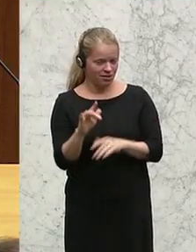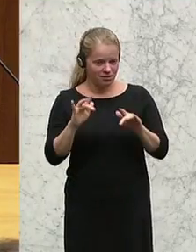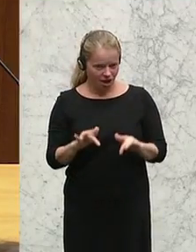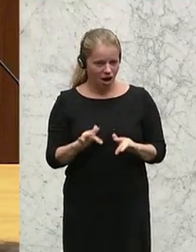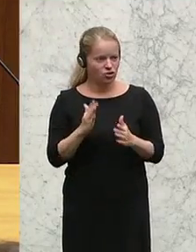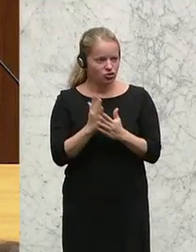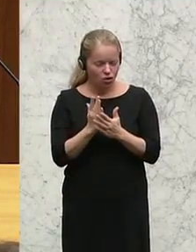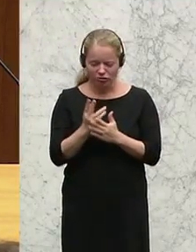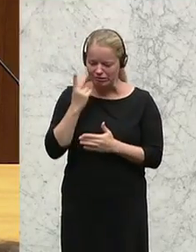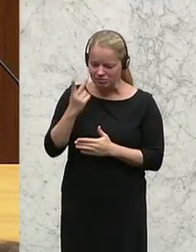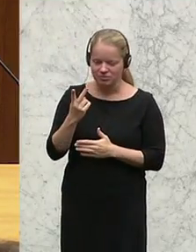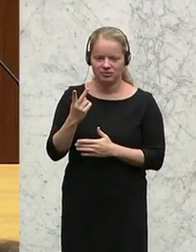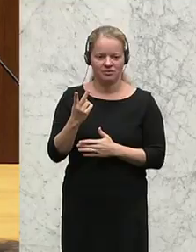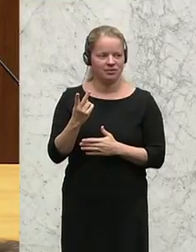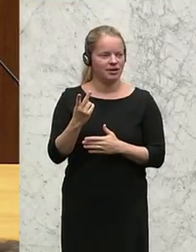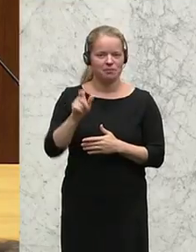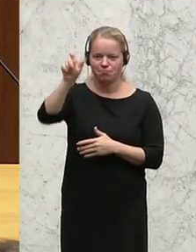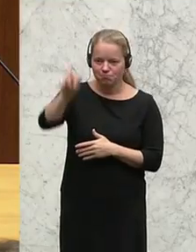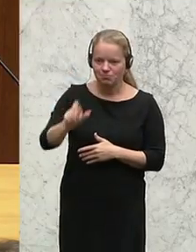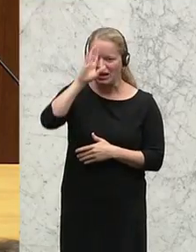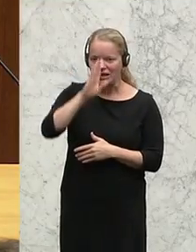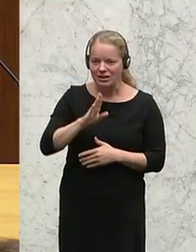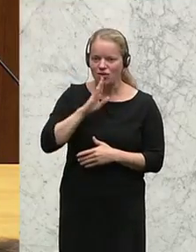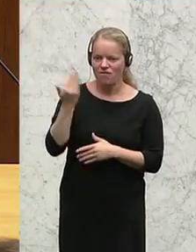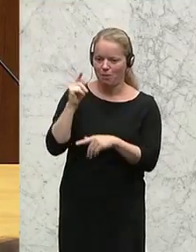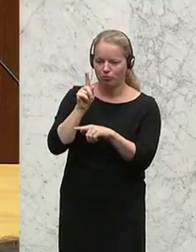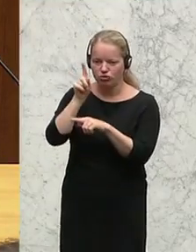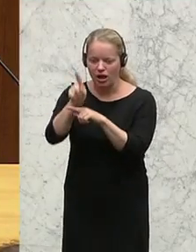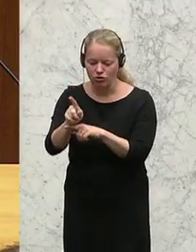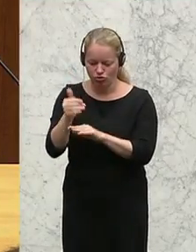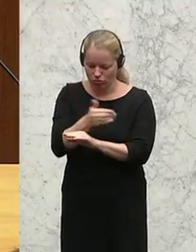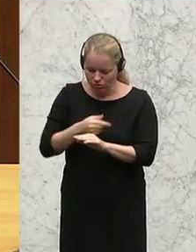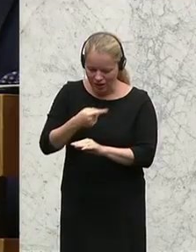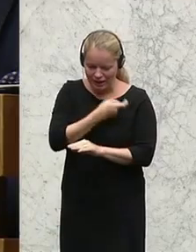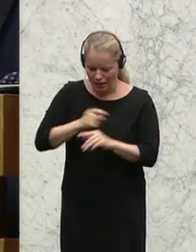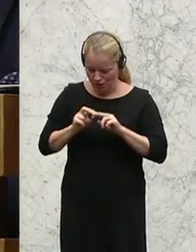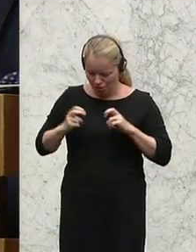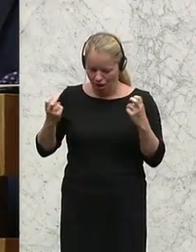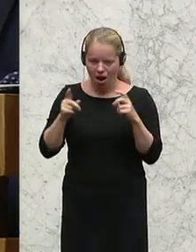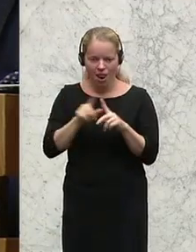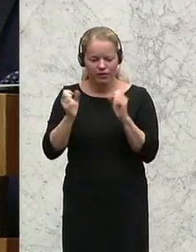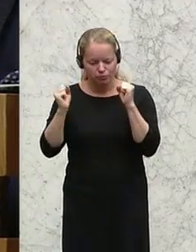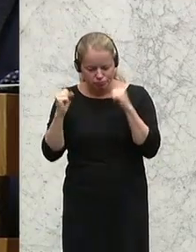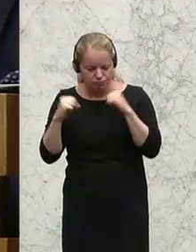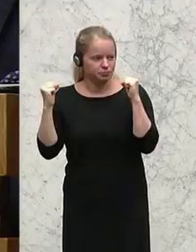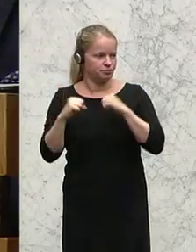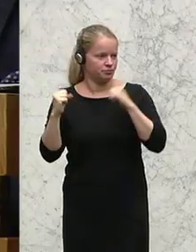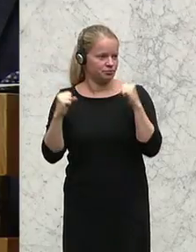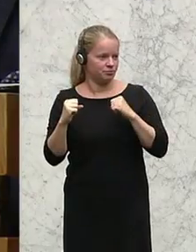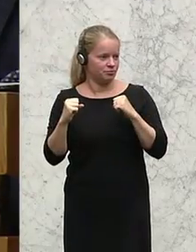Konsens, den man bei der Bestellung der Direktoren gefunden hat, an dem alle, der